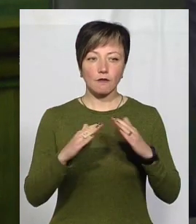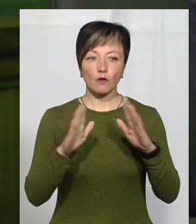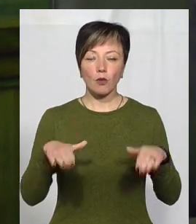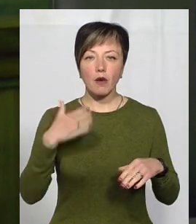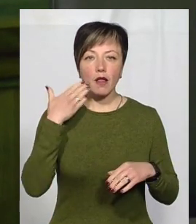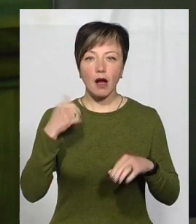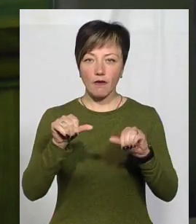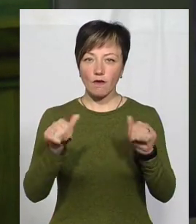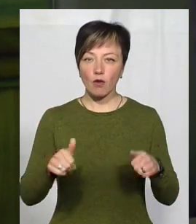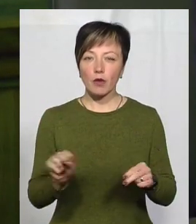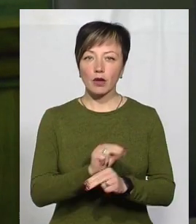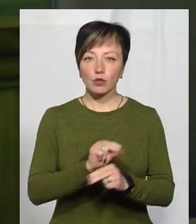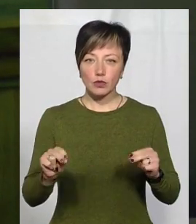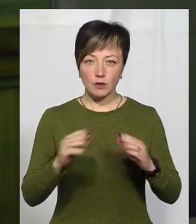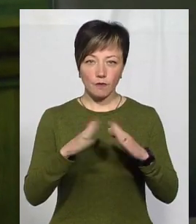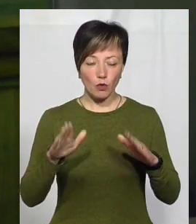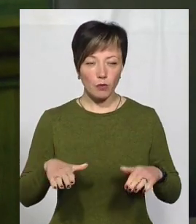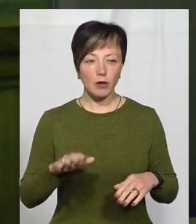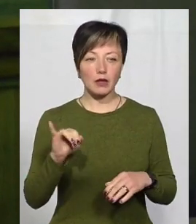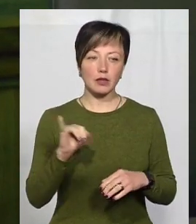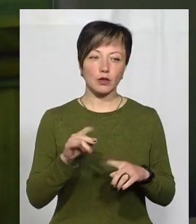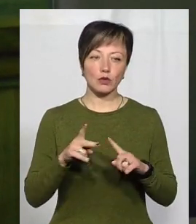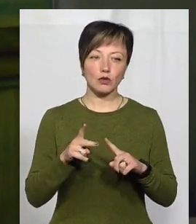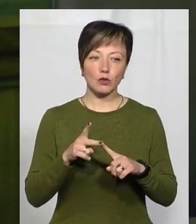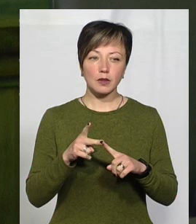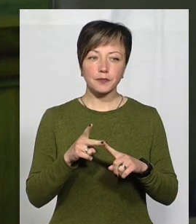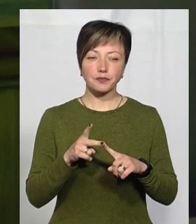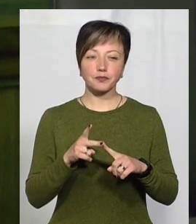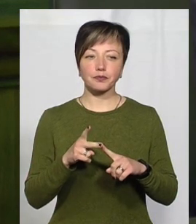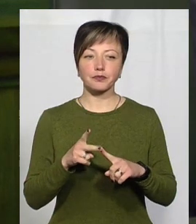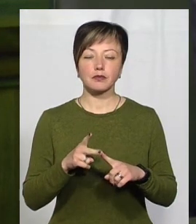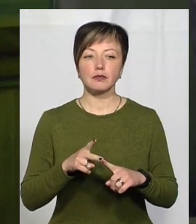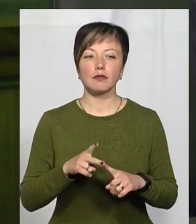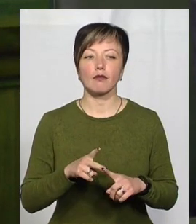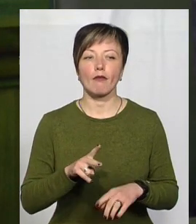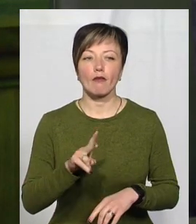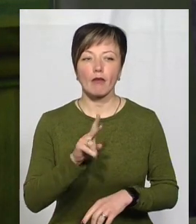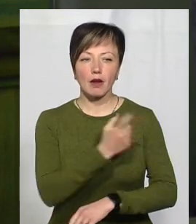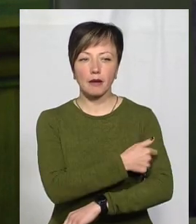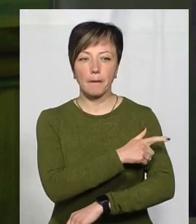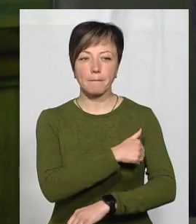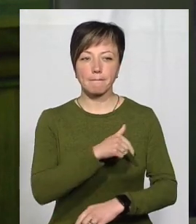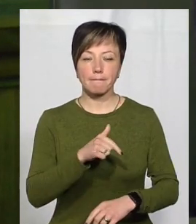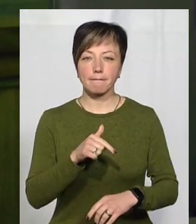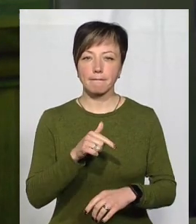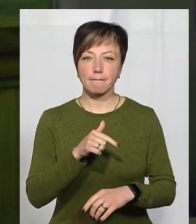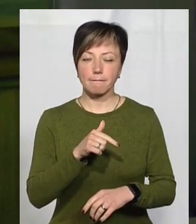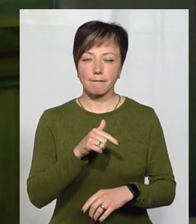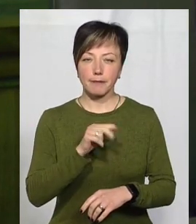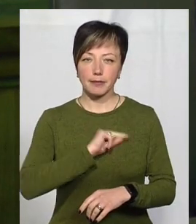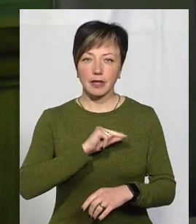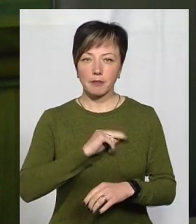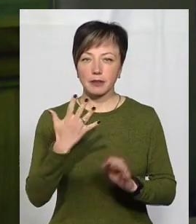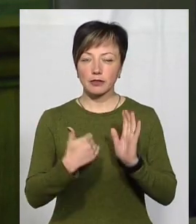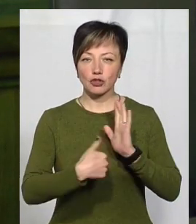легка форма, лікується амбулаторно. Ну і ще одна кушерка, 56 років, так